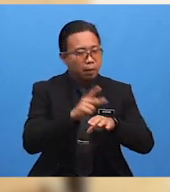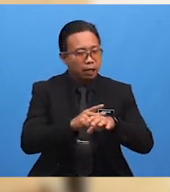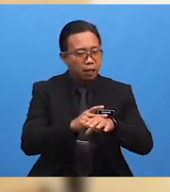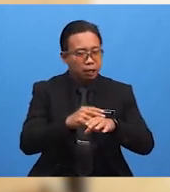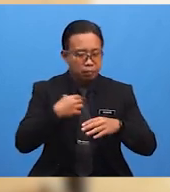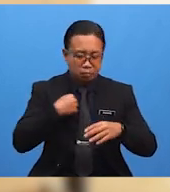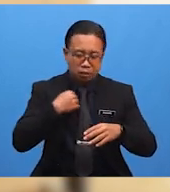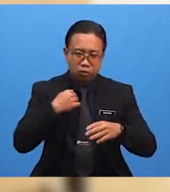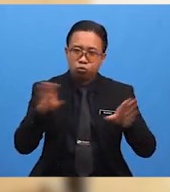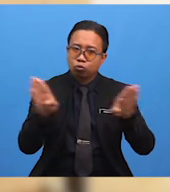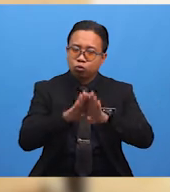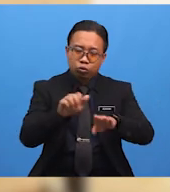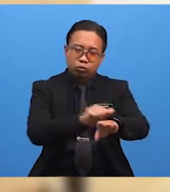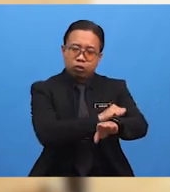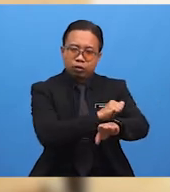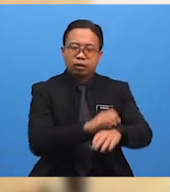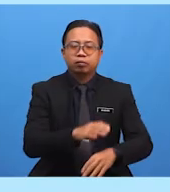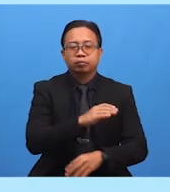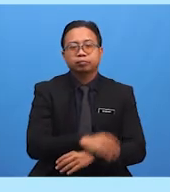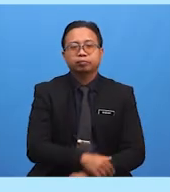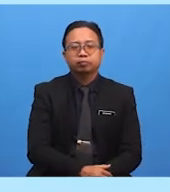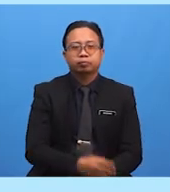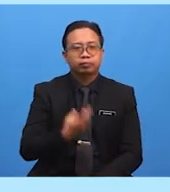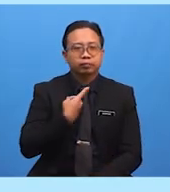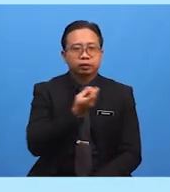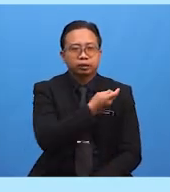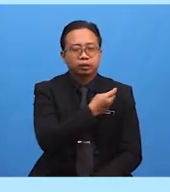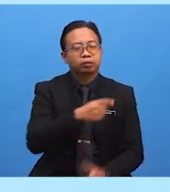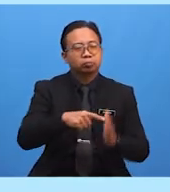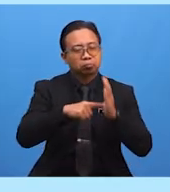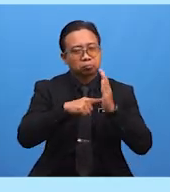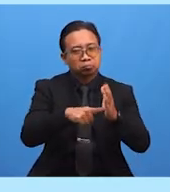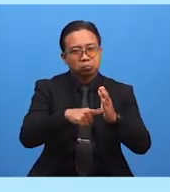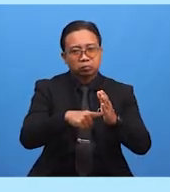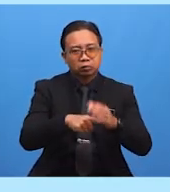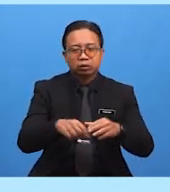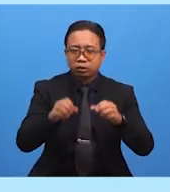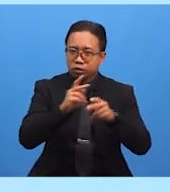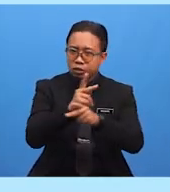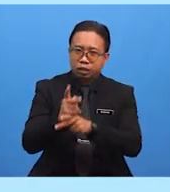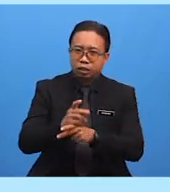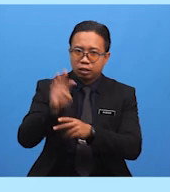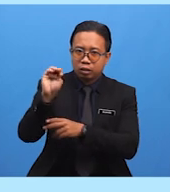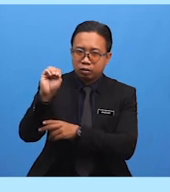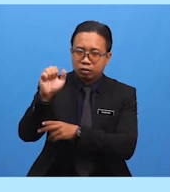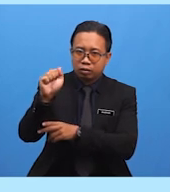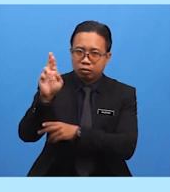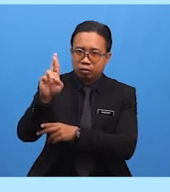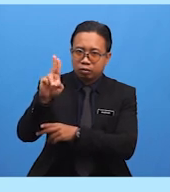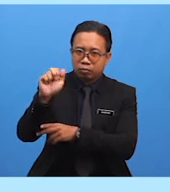Aurat Dan Bersesuaian Kita Juga Dituntut Menjaga Maruah Diri